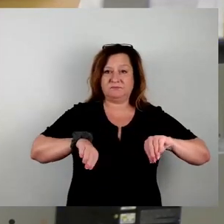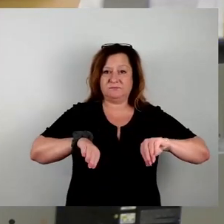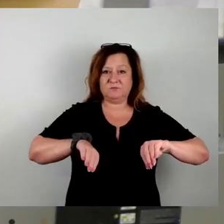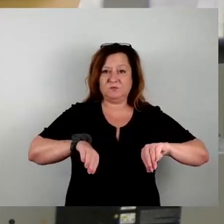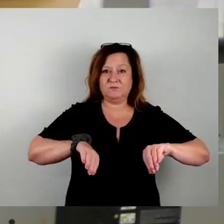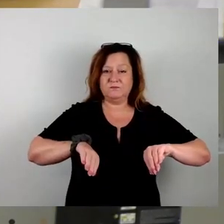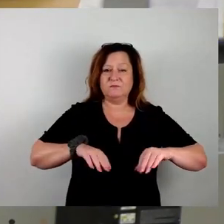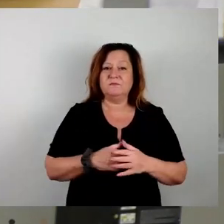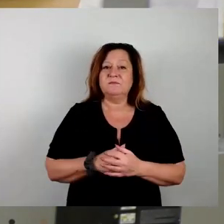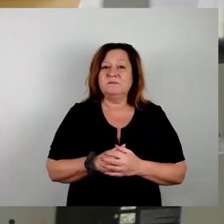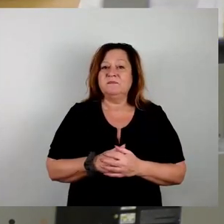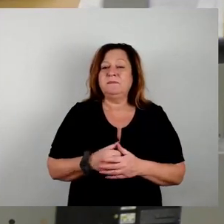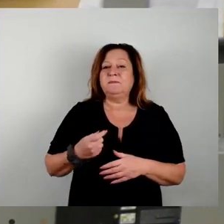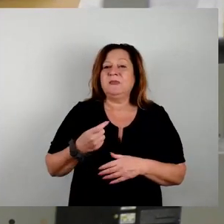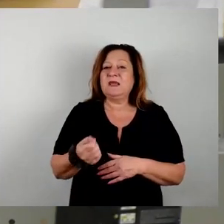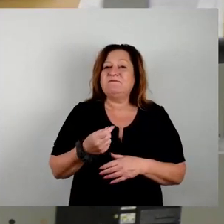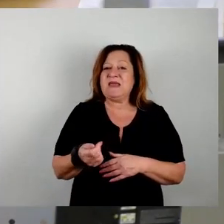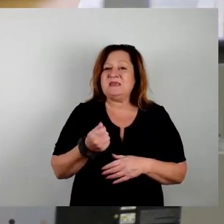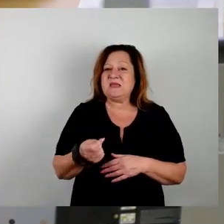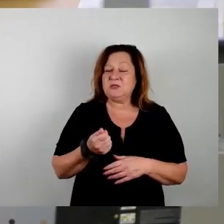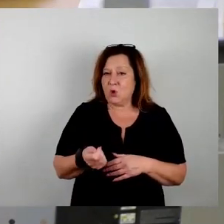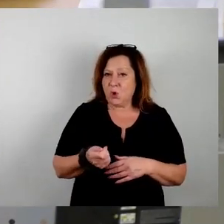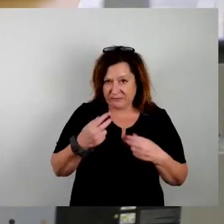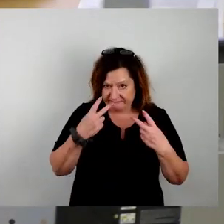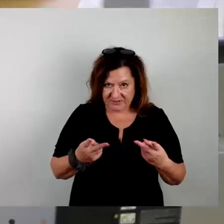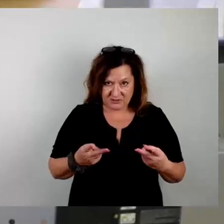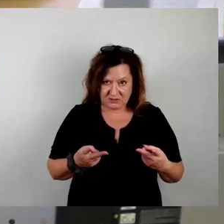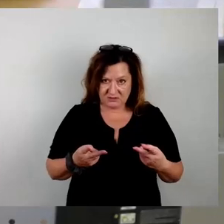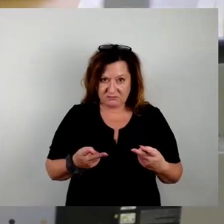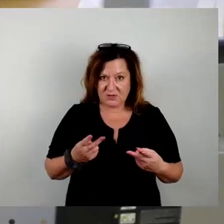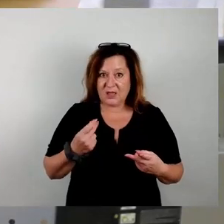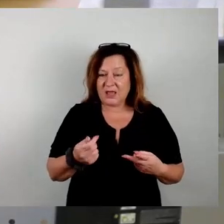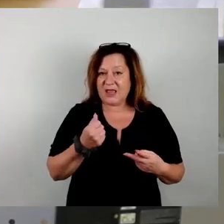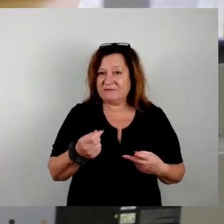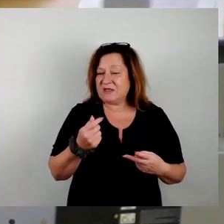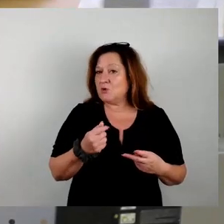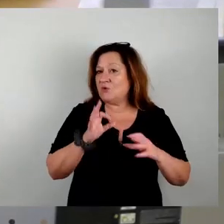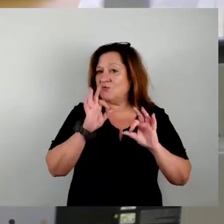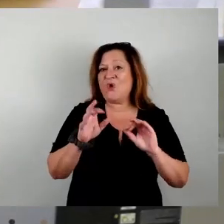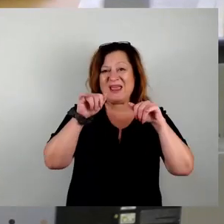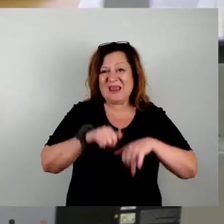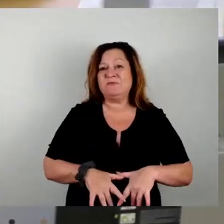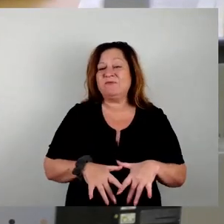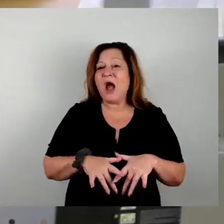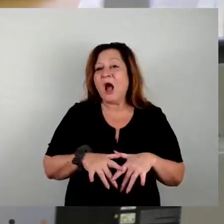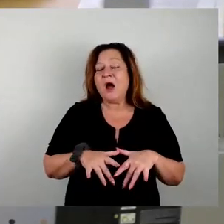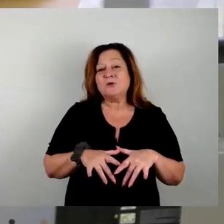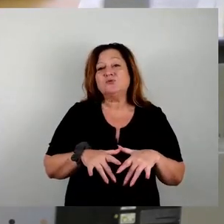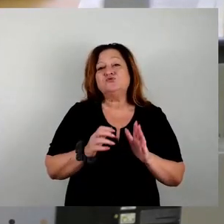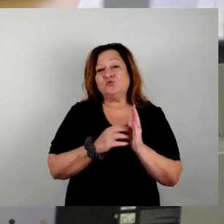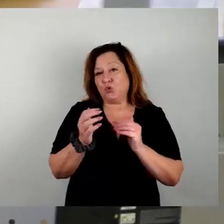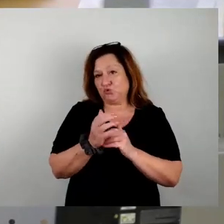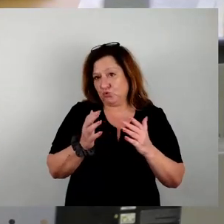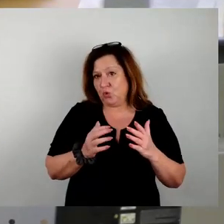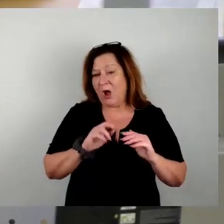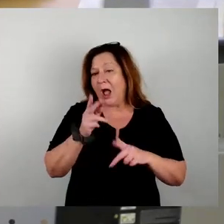Die Investition ist sehr wichtig. Es ist eine Investition in die Infrastruktur und zwar langfristig. Also so ungefähr genauso, wie früher mal